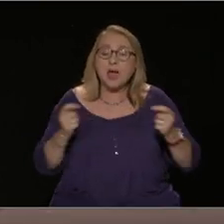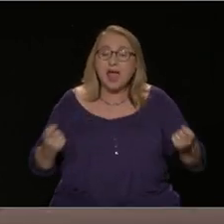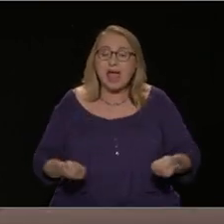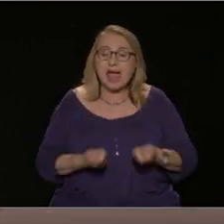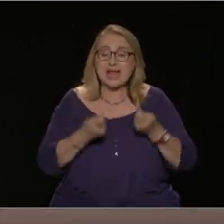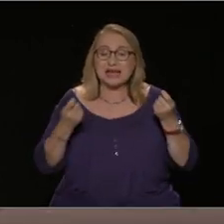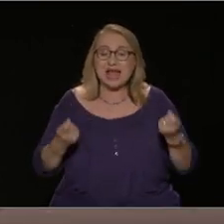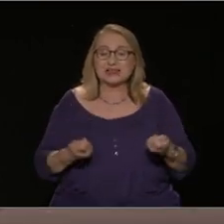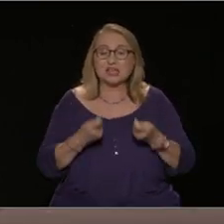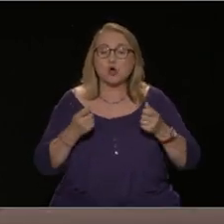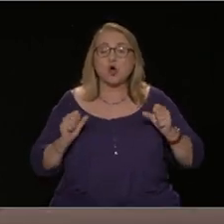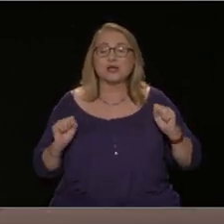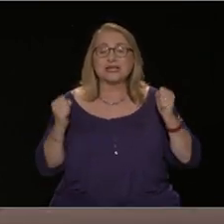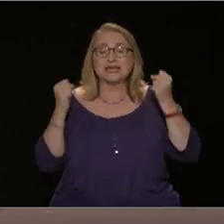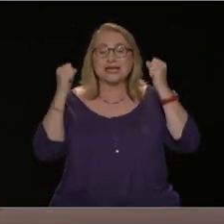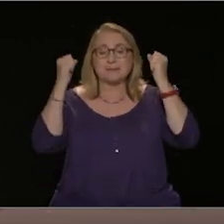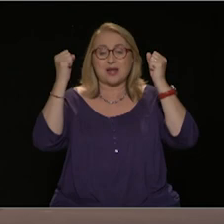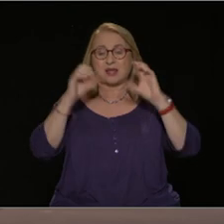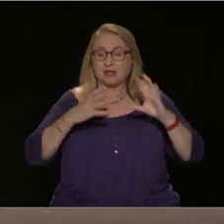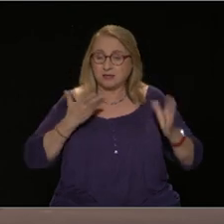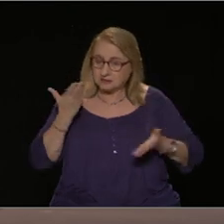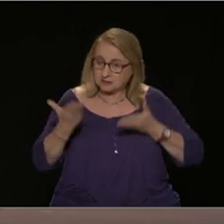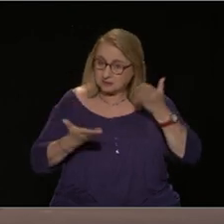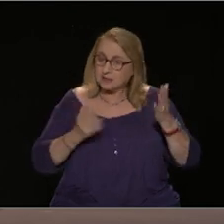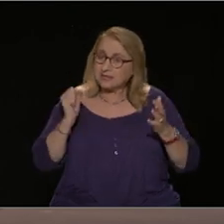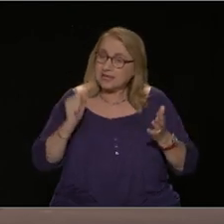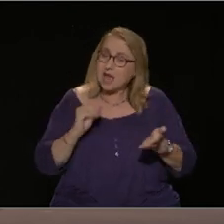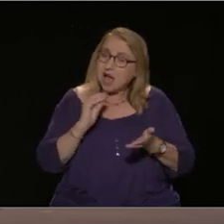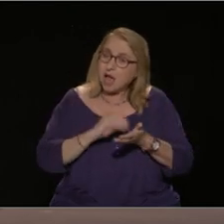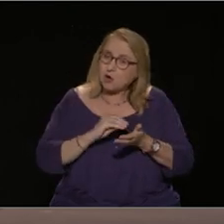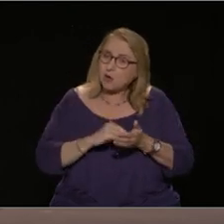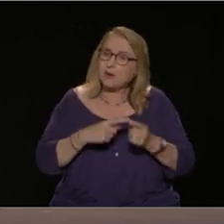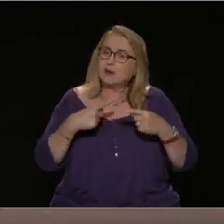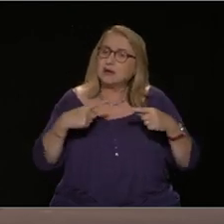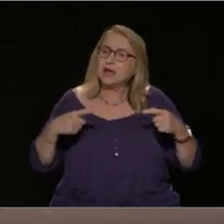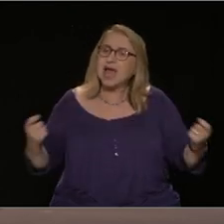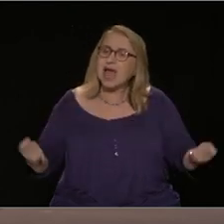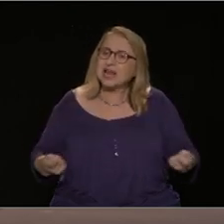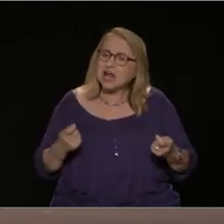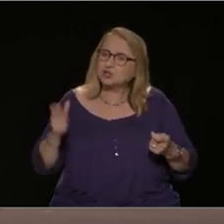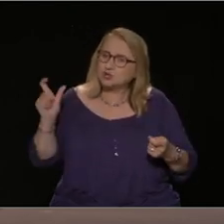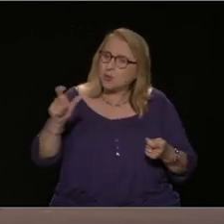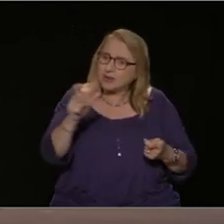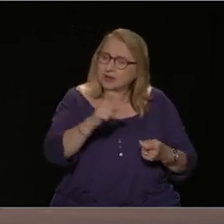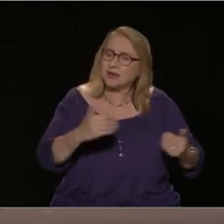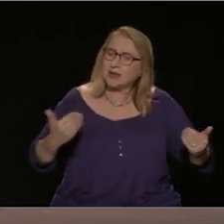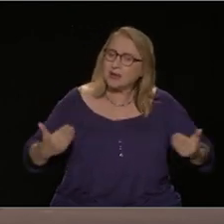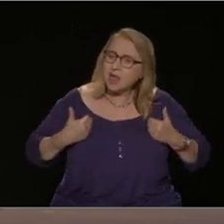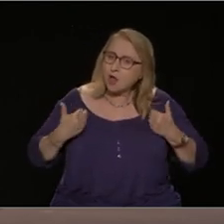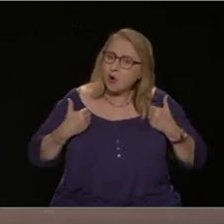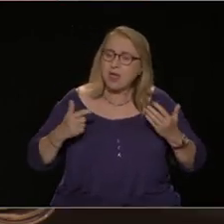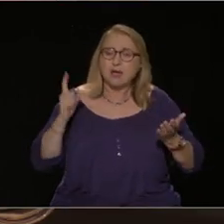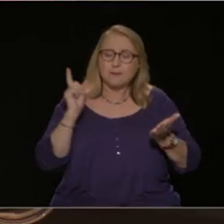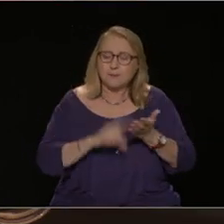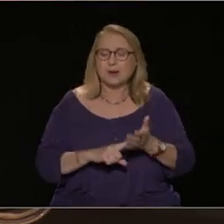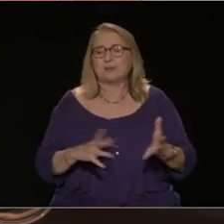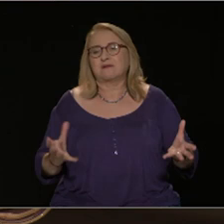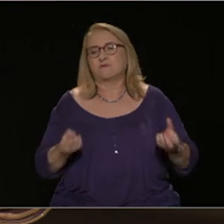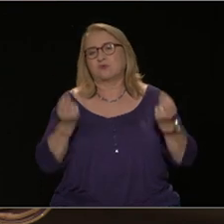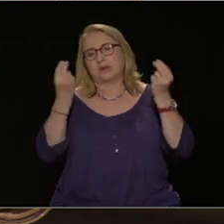με άλλα λόγια, για την ανασύνταξη των αγωνιστικών γραμμών, των εργαζομένων και της νεολαίας. Αυτό είναι απόλυτα απαραίτητο,